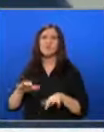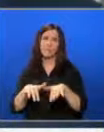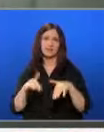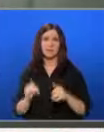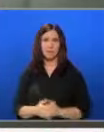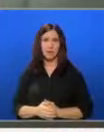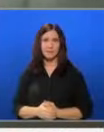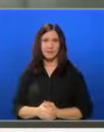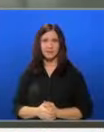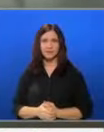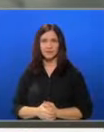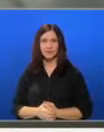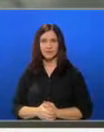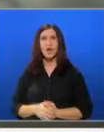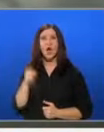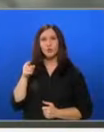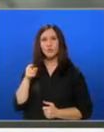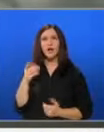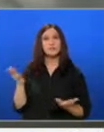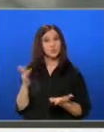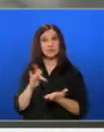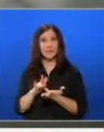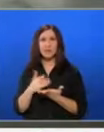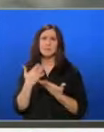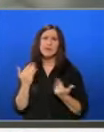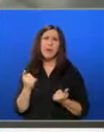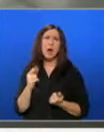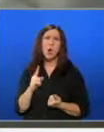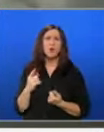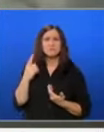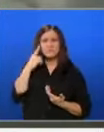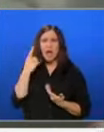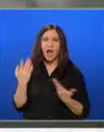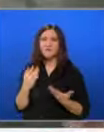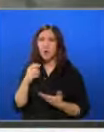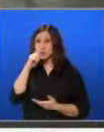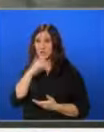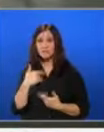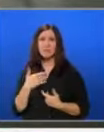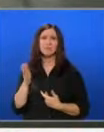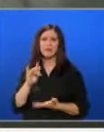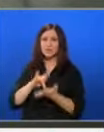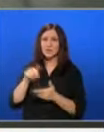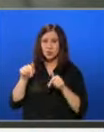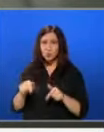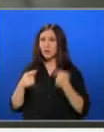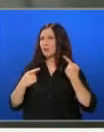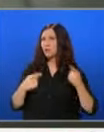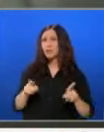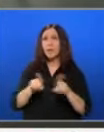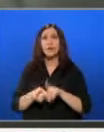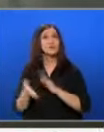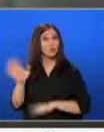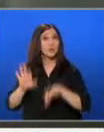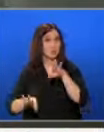парламент. Това, че сме центъра, няма кой знае какво значение за мен. Дали центърат е тук или някъде другаде, пак